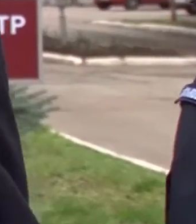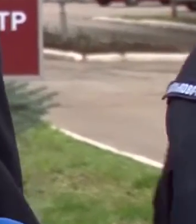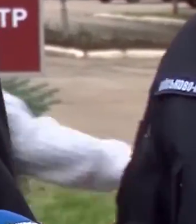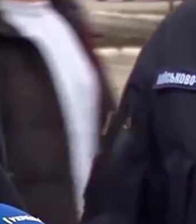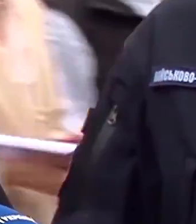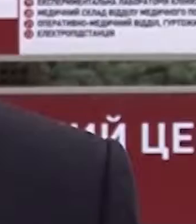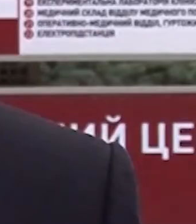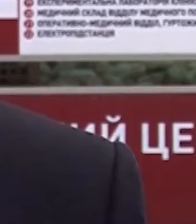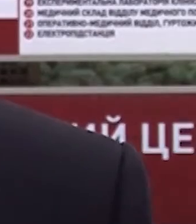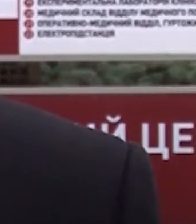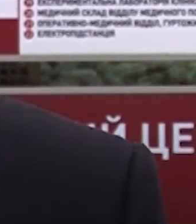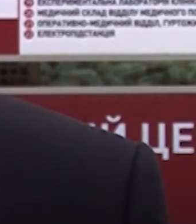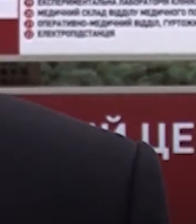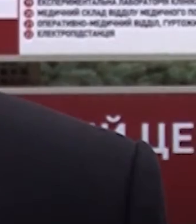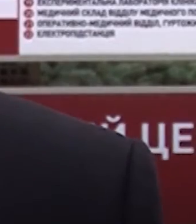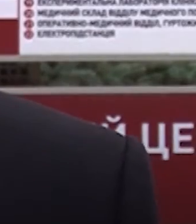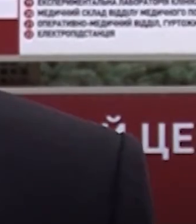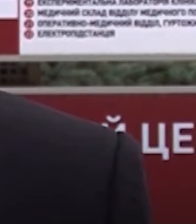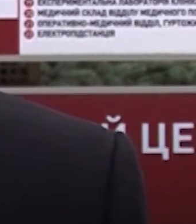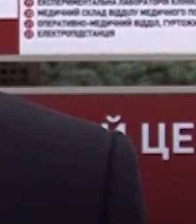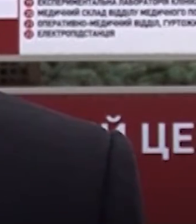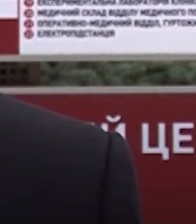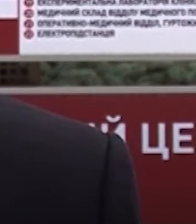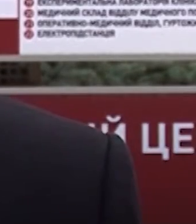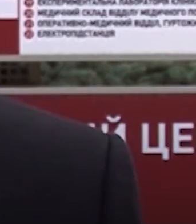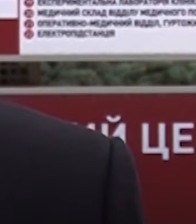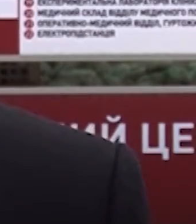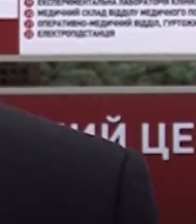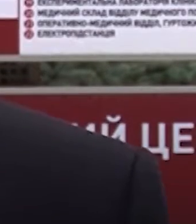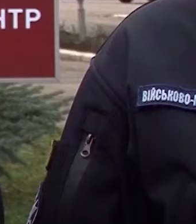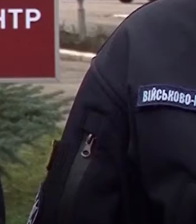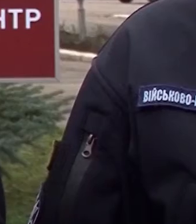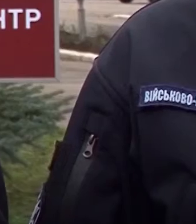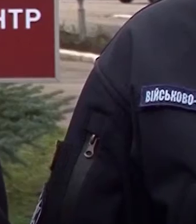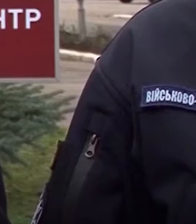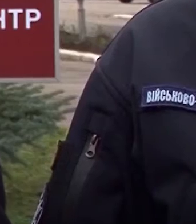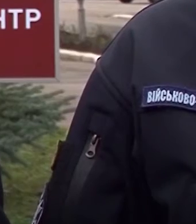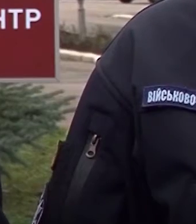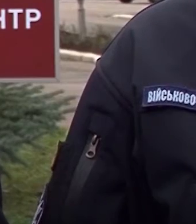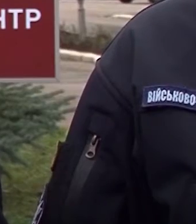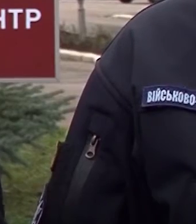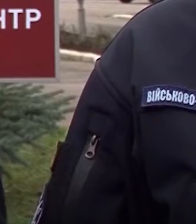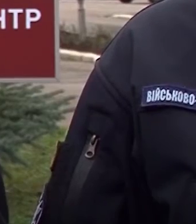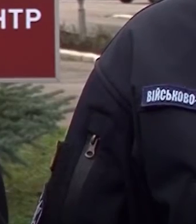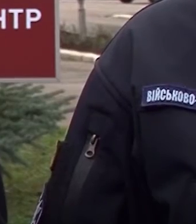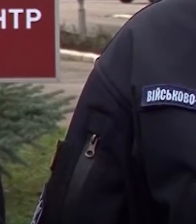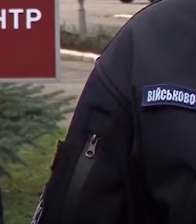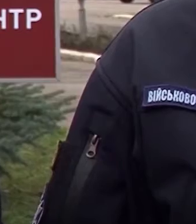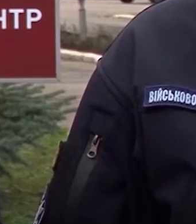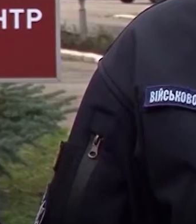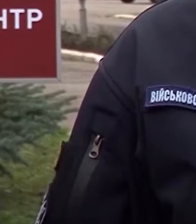14 грудня. Відкрито провадження і фактично